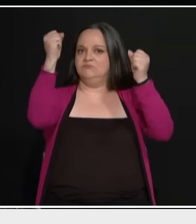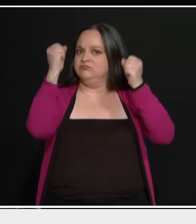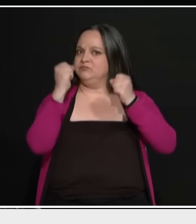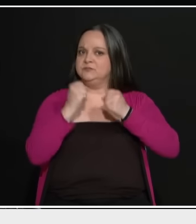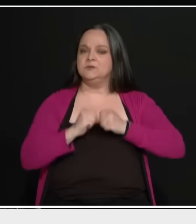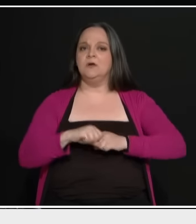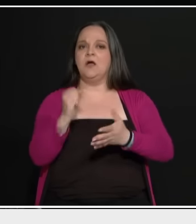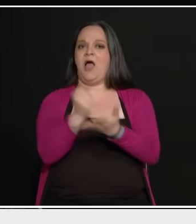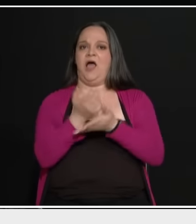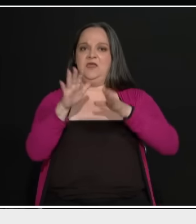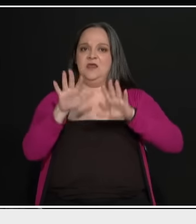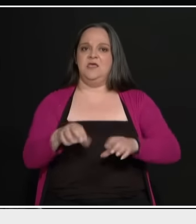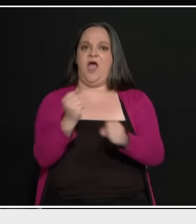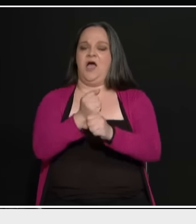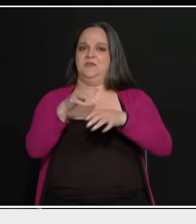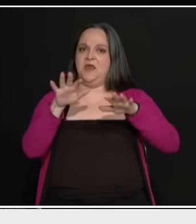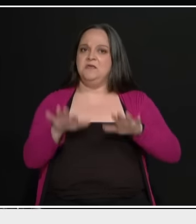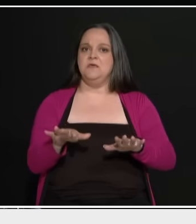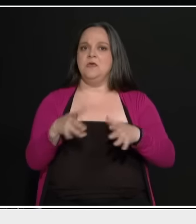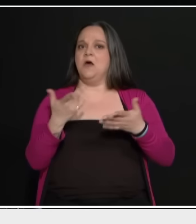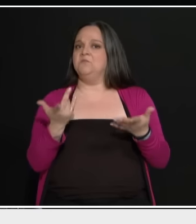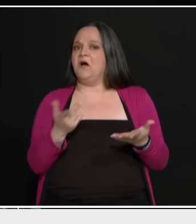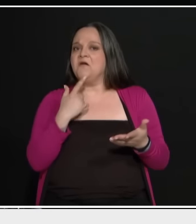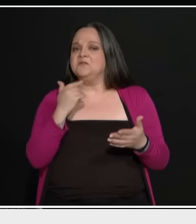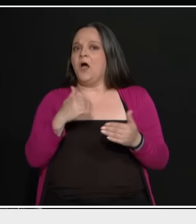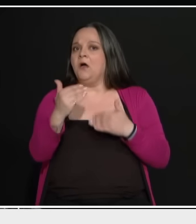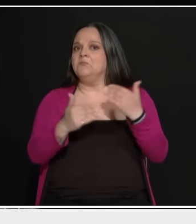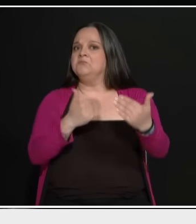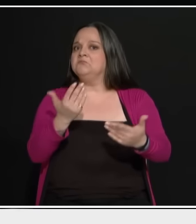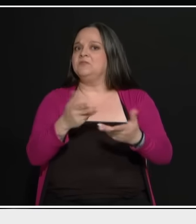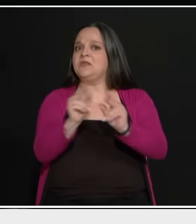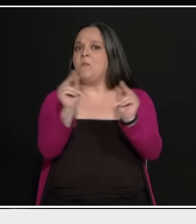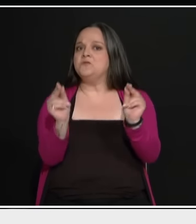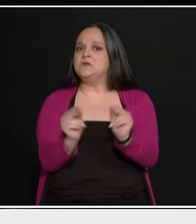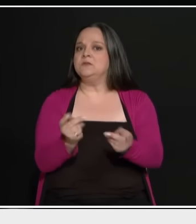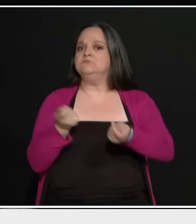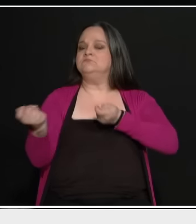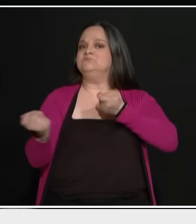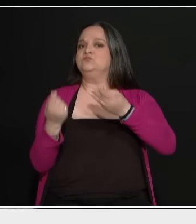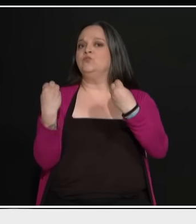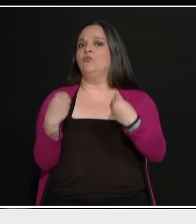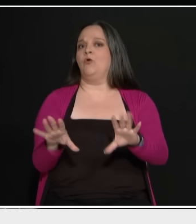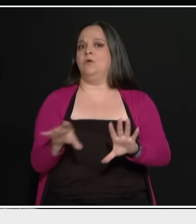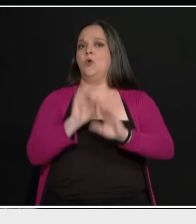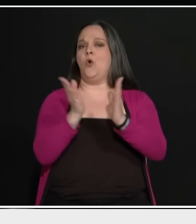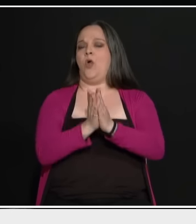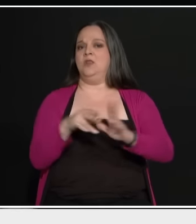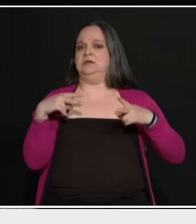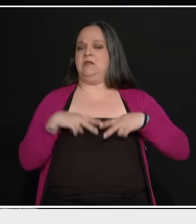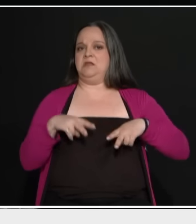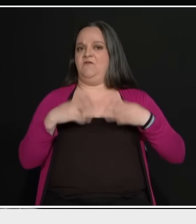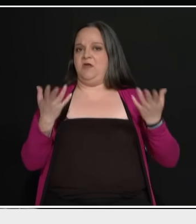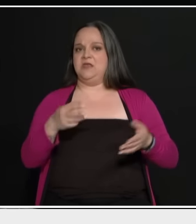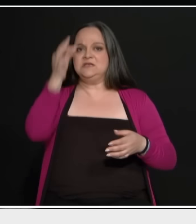ανεργία ανεβάζουν. Αυτά είναι τα παρεπόμενα της διαχείρισης. Από όλες τις κυβερνήσεις. Γαλλία,